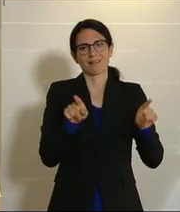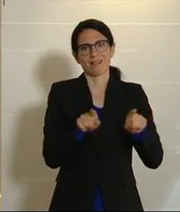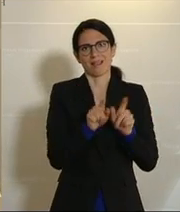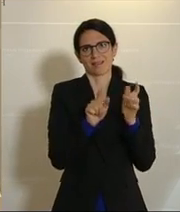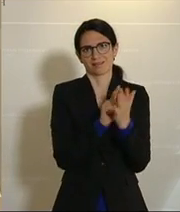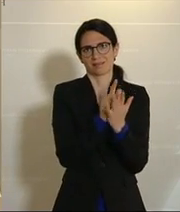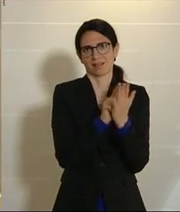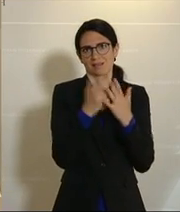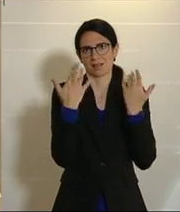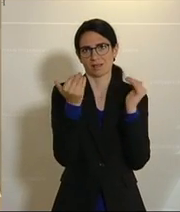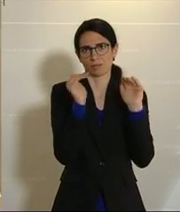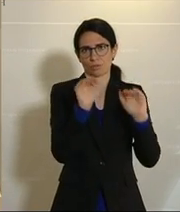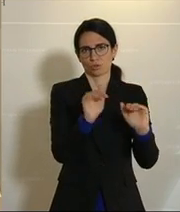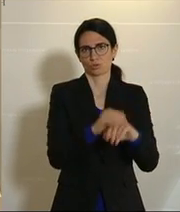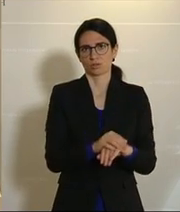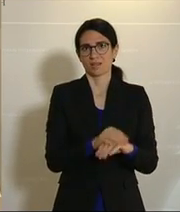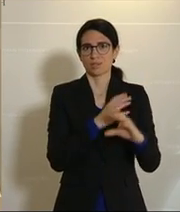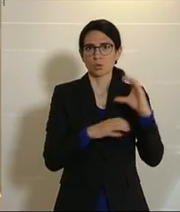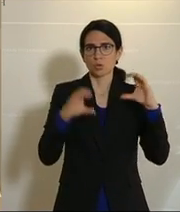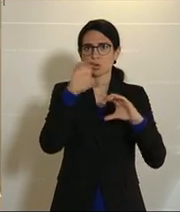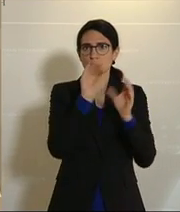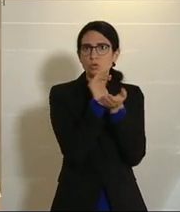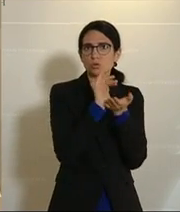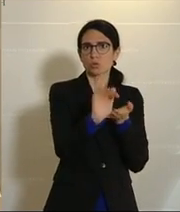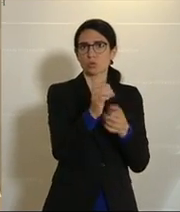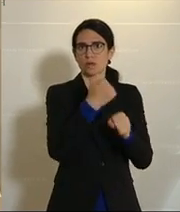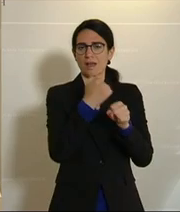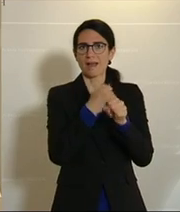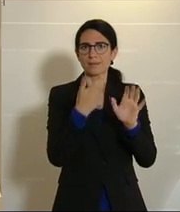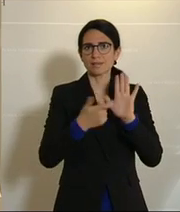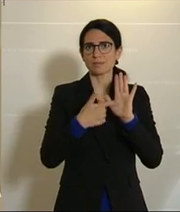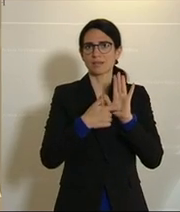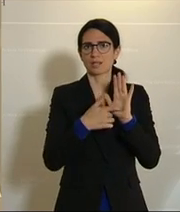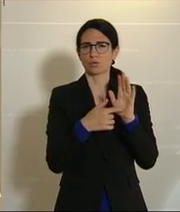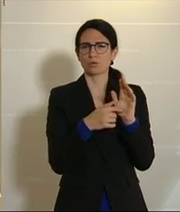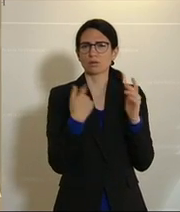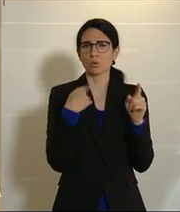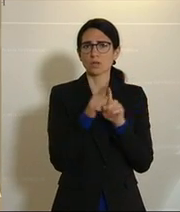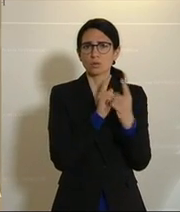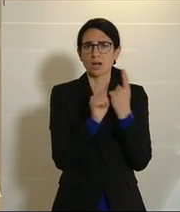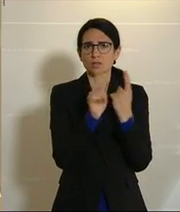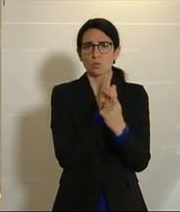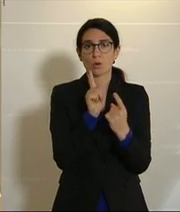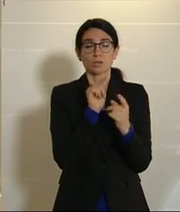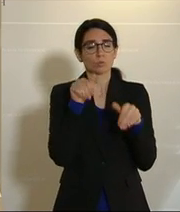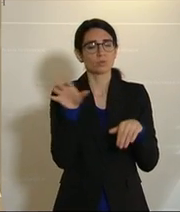Also Produktion, Ressourcenverbrauch und Arbeitsbedingungen und Transport ist ein wichtiger Aspekt.